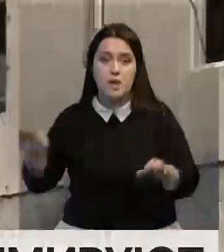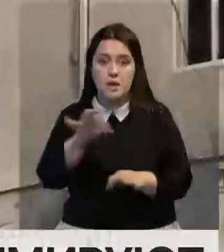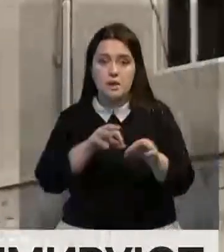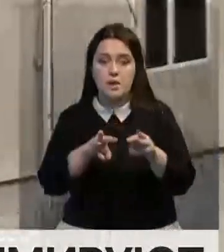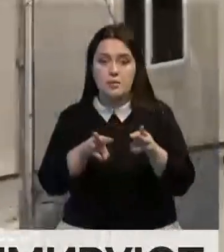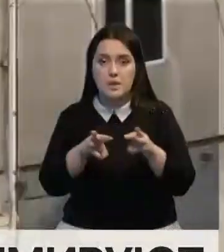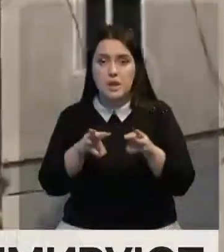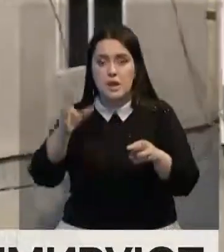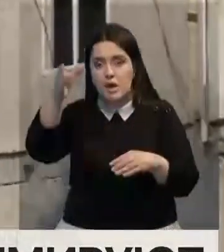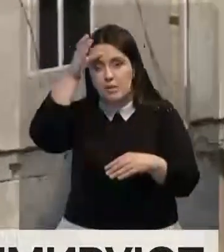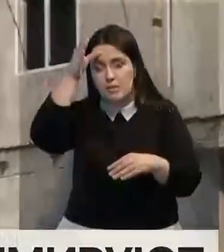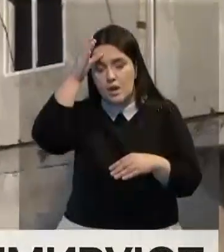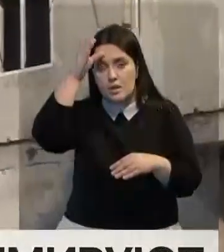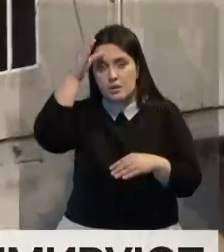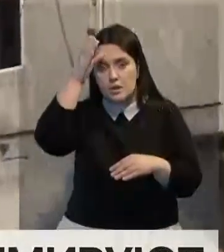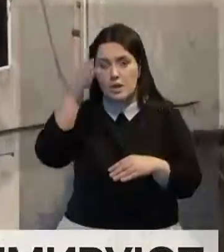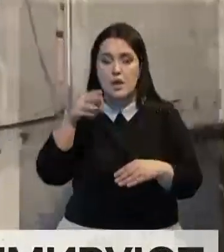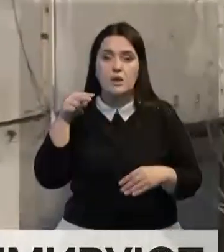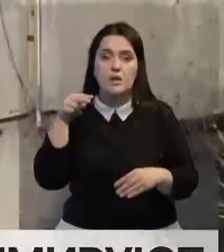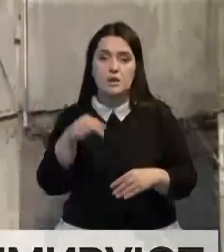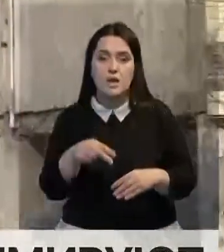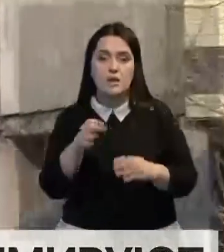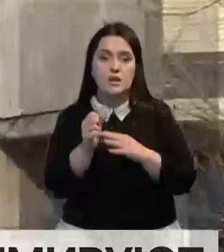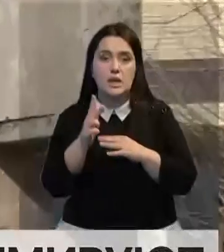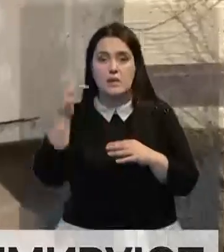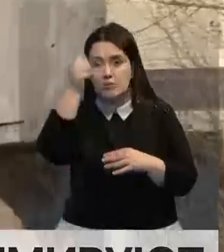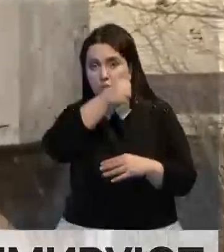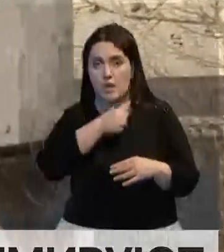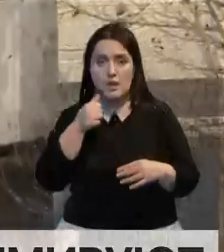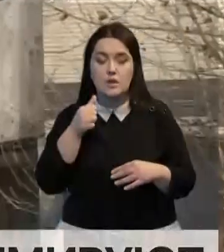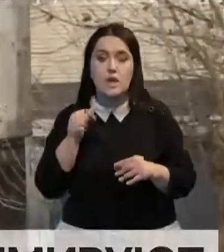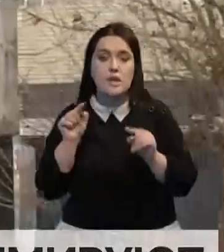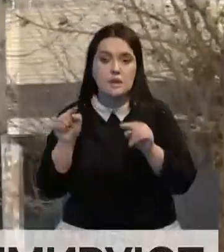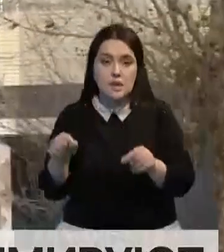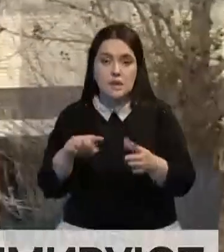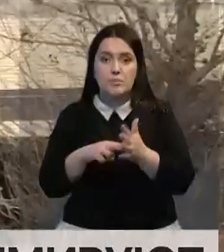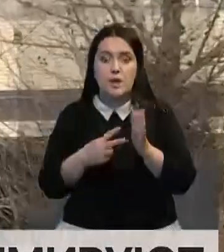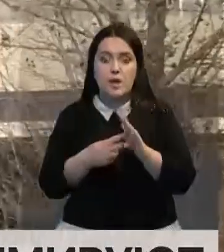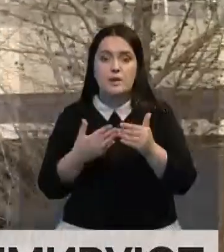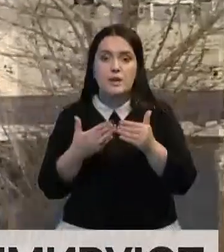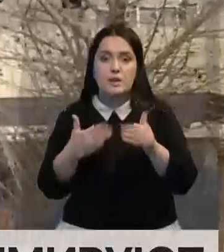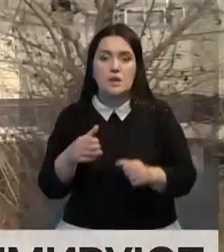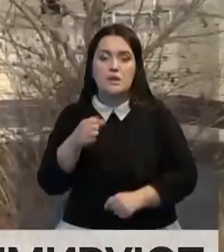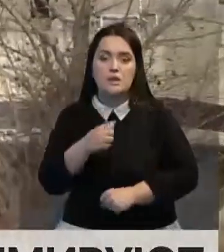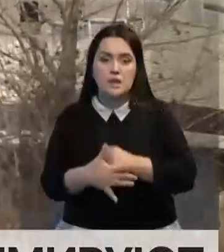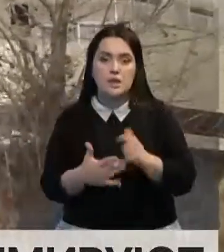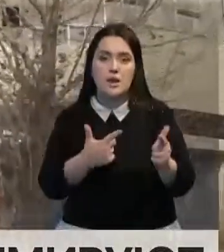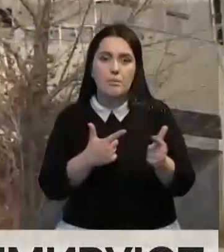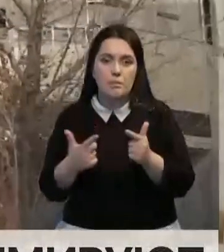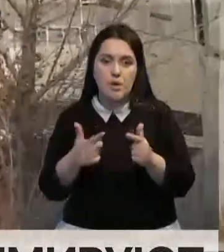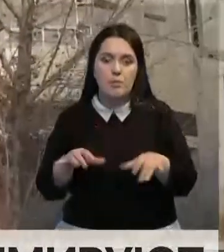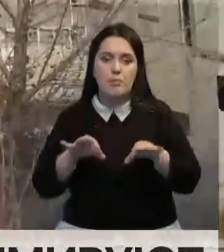Министерство образования и науки. В 2013 году здесь планировали открыть центр подготовки